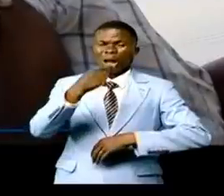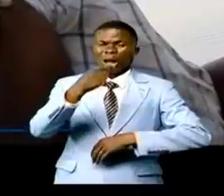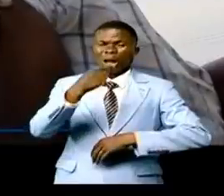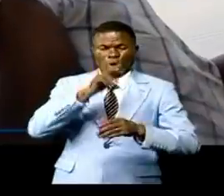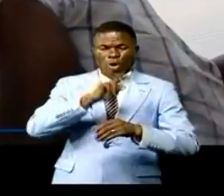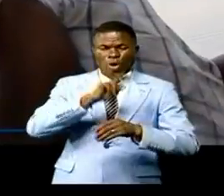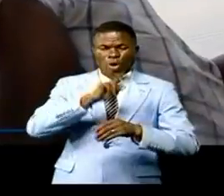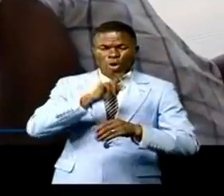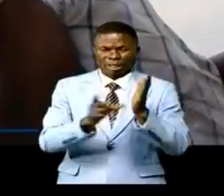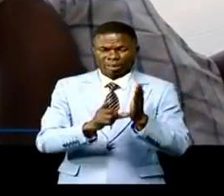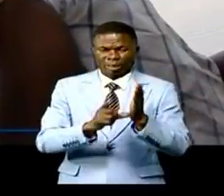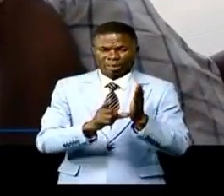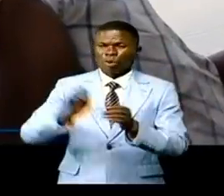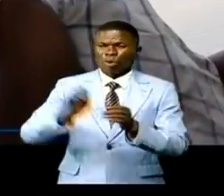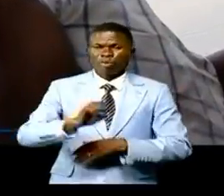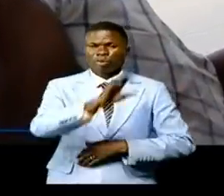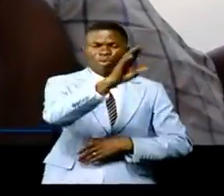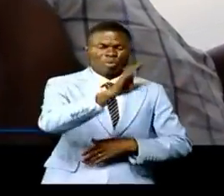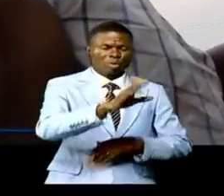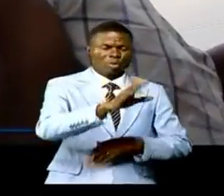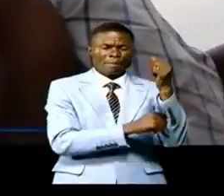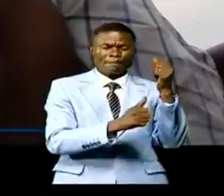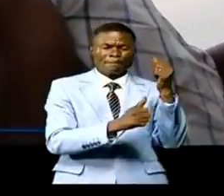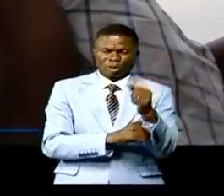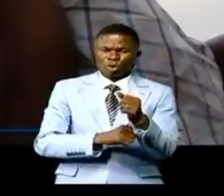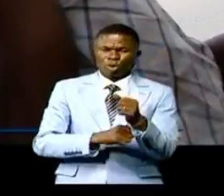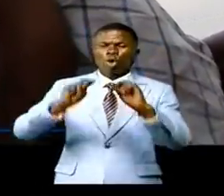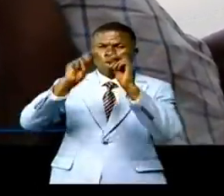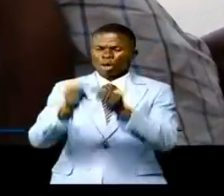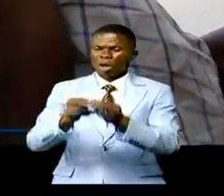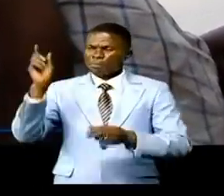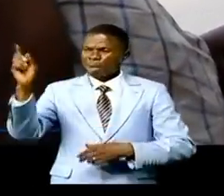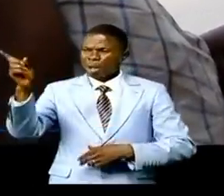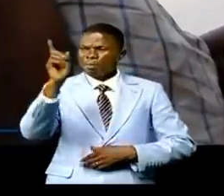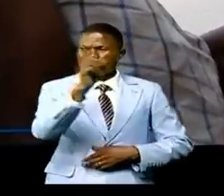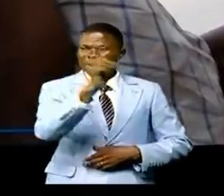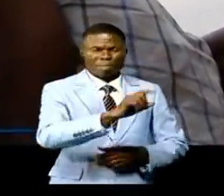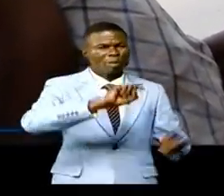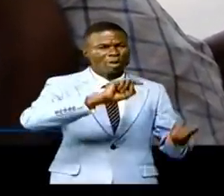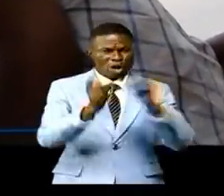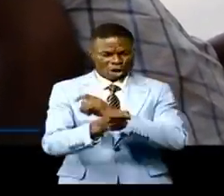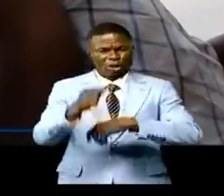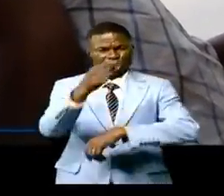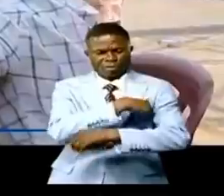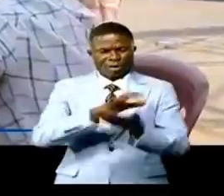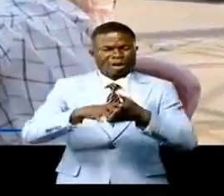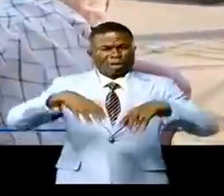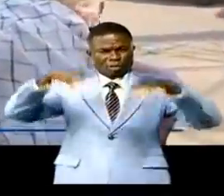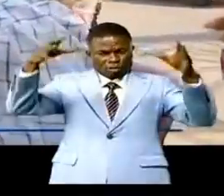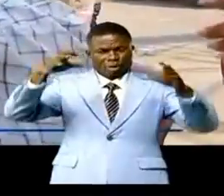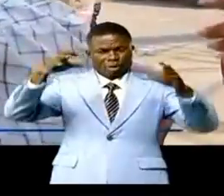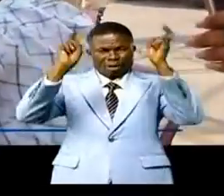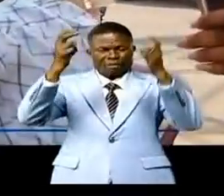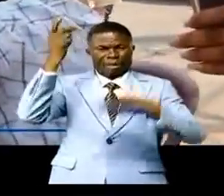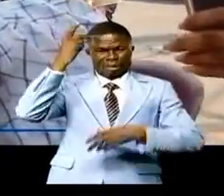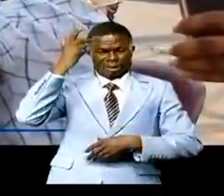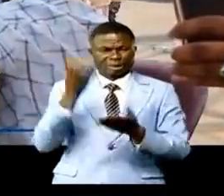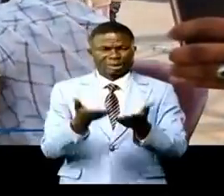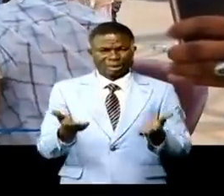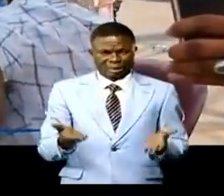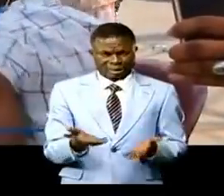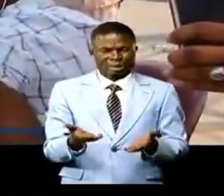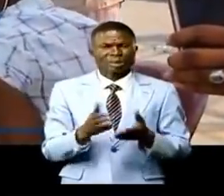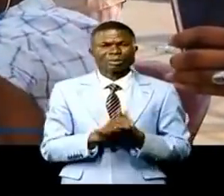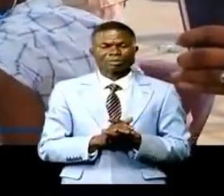stratégie de déploiement des équipes mobiles en vue d'améliorer ces taux de vaccination dans la capitale Kinshasa.